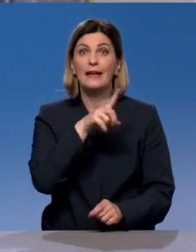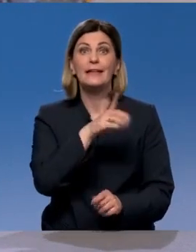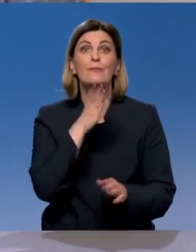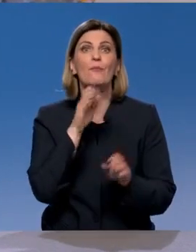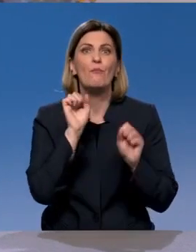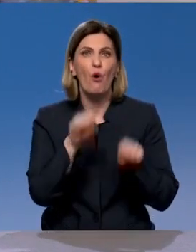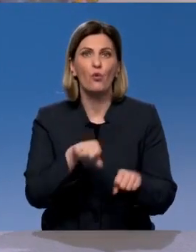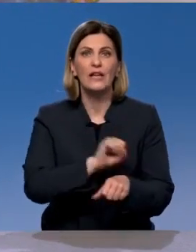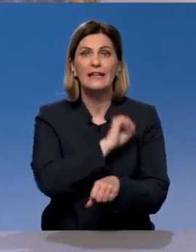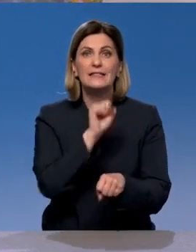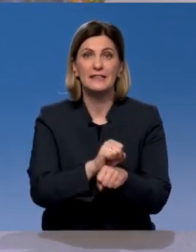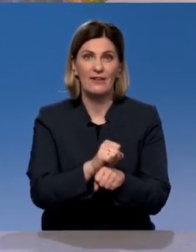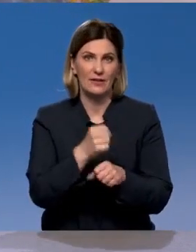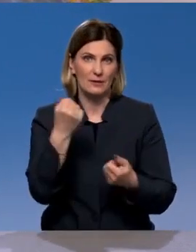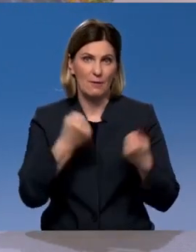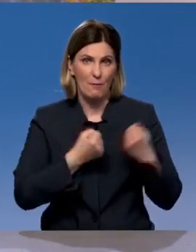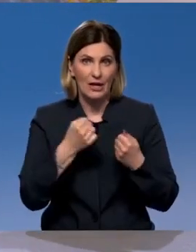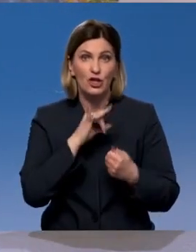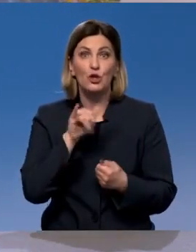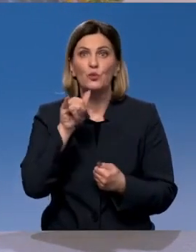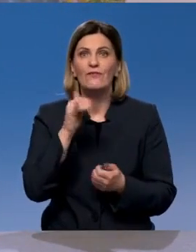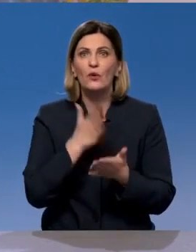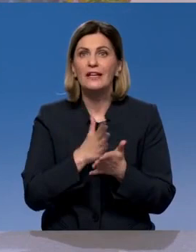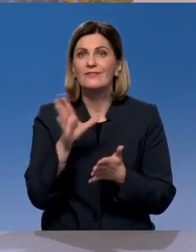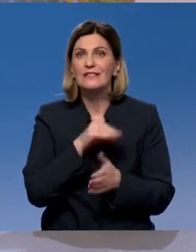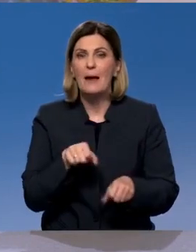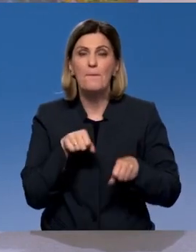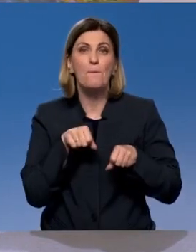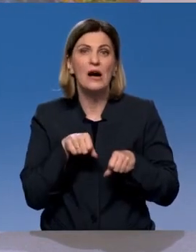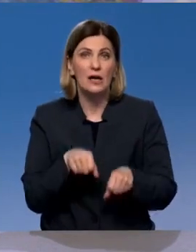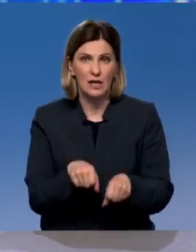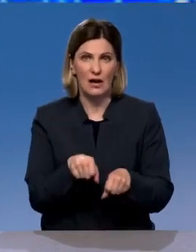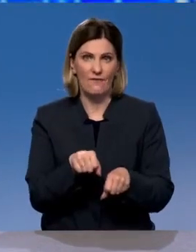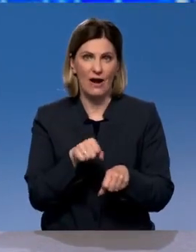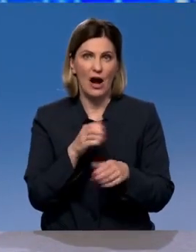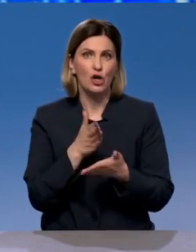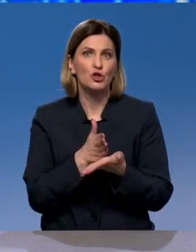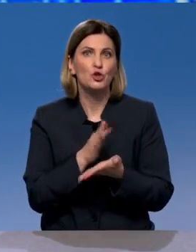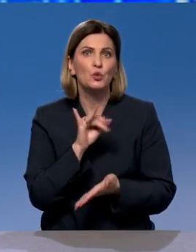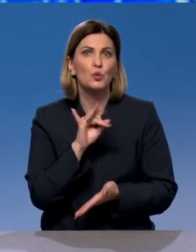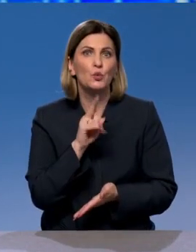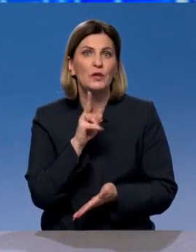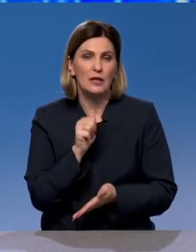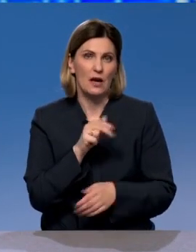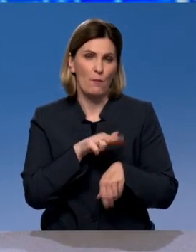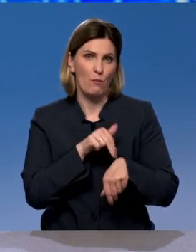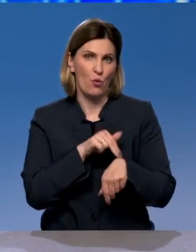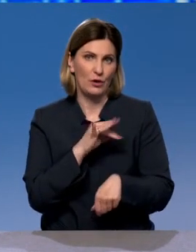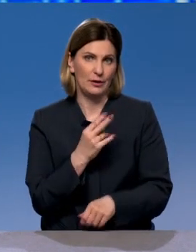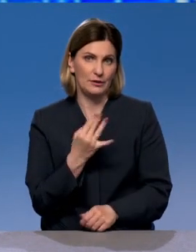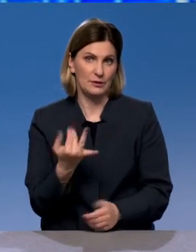и которые имеют все права сотрудников полиции. Вы как-то сейчас пугаете, это люди, к которым народ относится так себе. Ну,